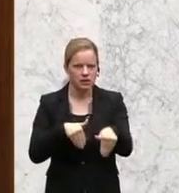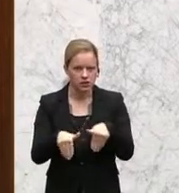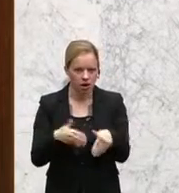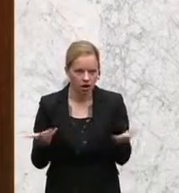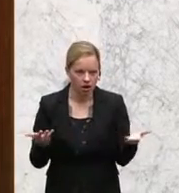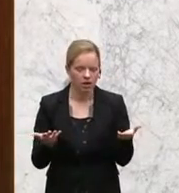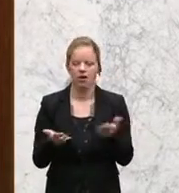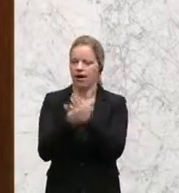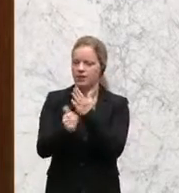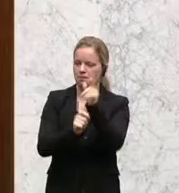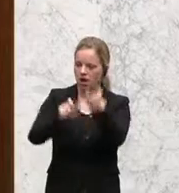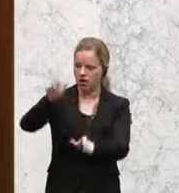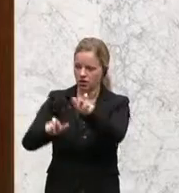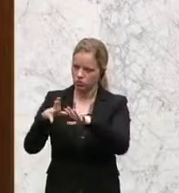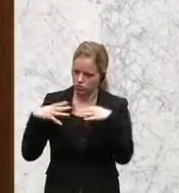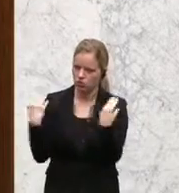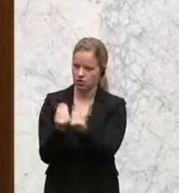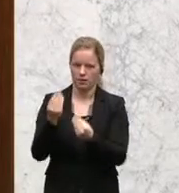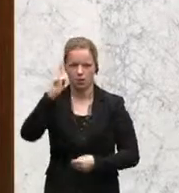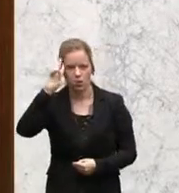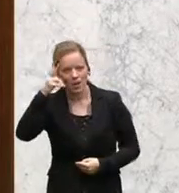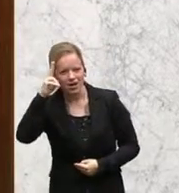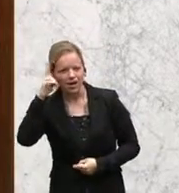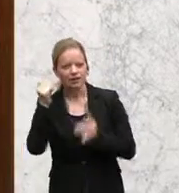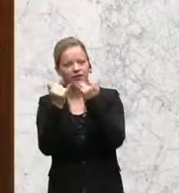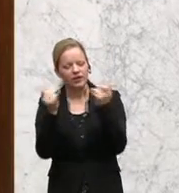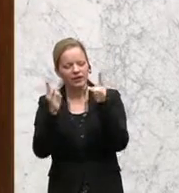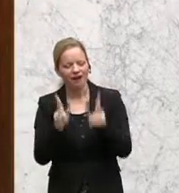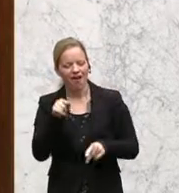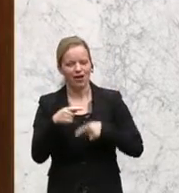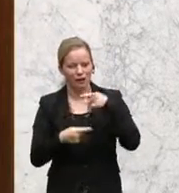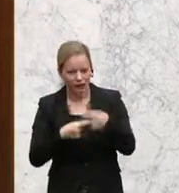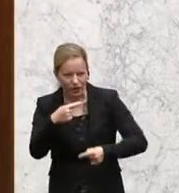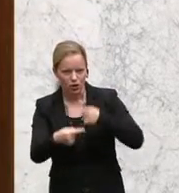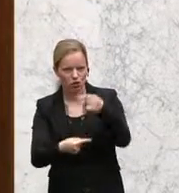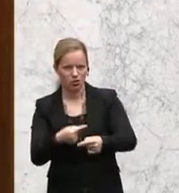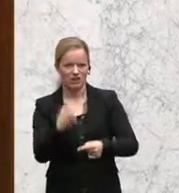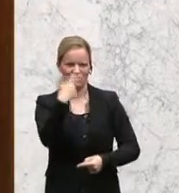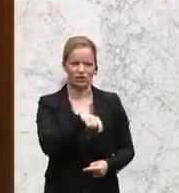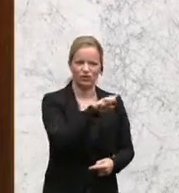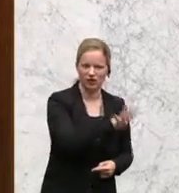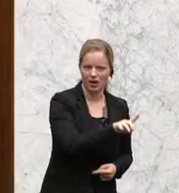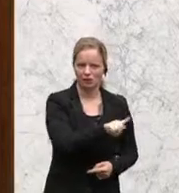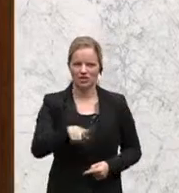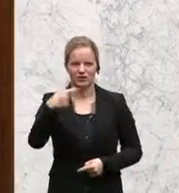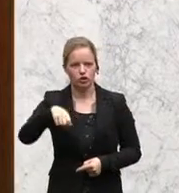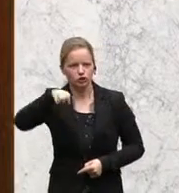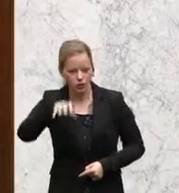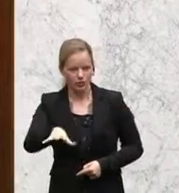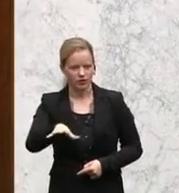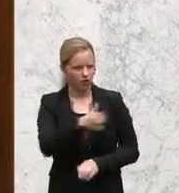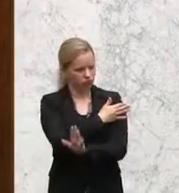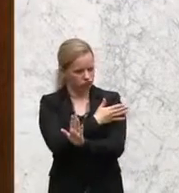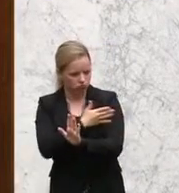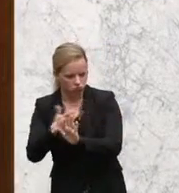mit den Experten sich zu überlegen, wie können wir diese Entwicklung, die von 2004 bis 2015 durch auch